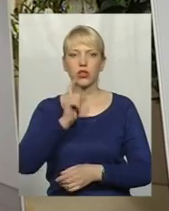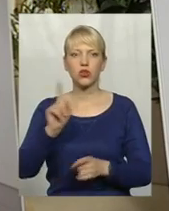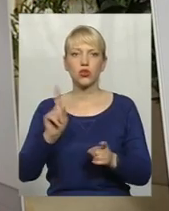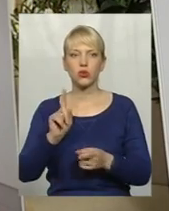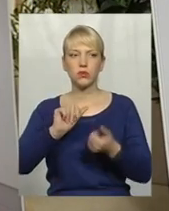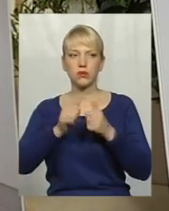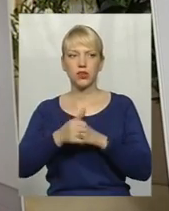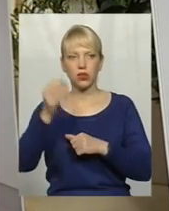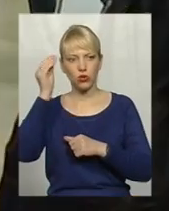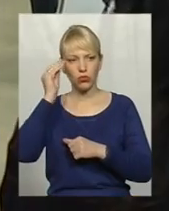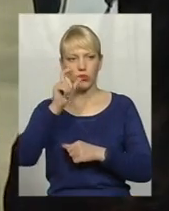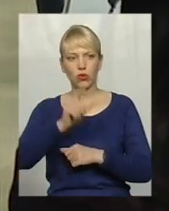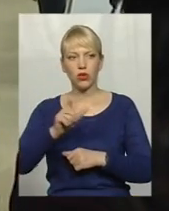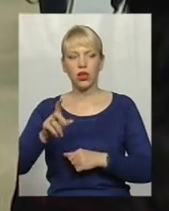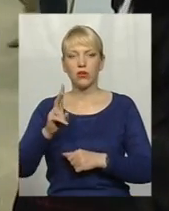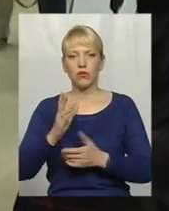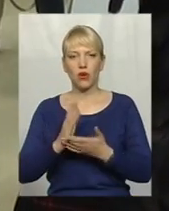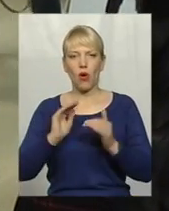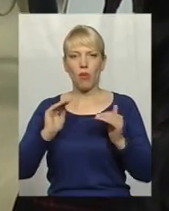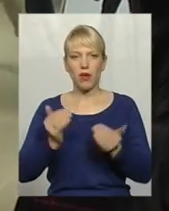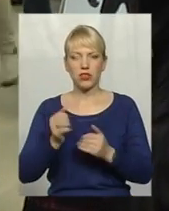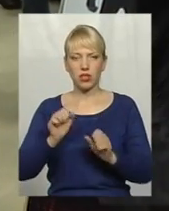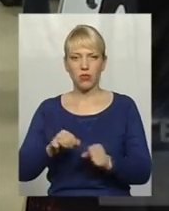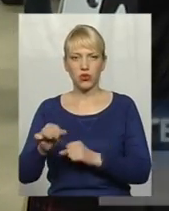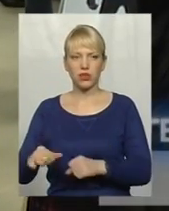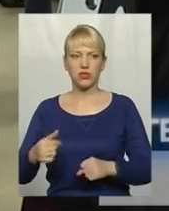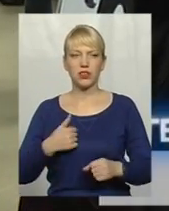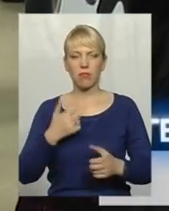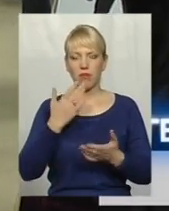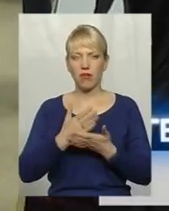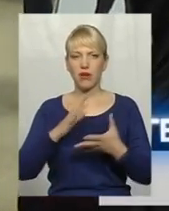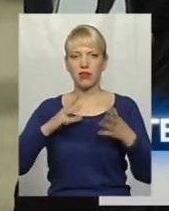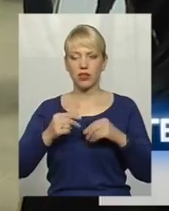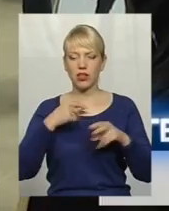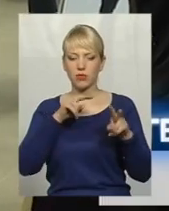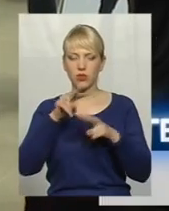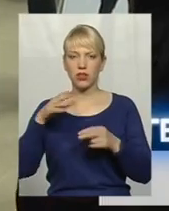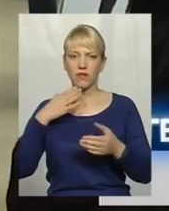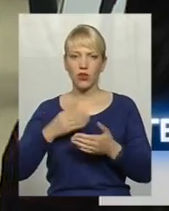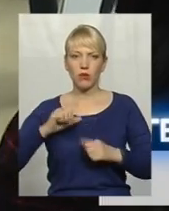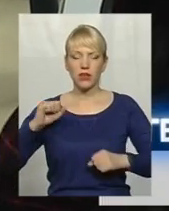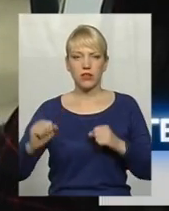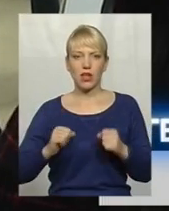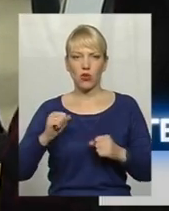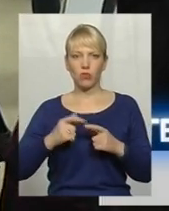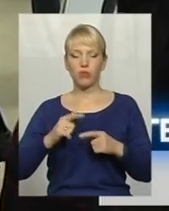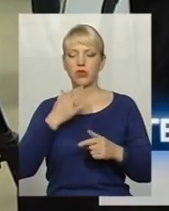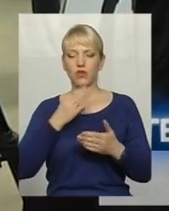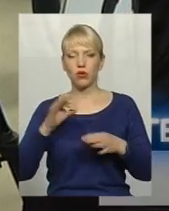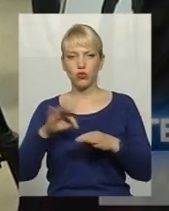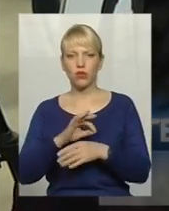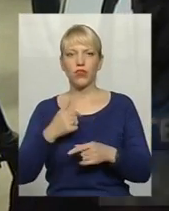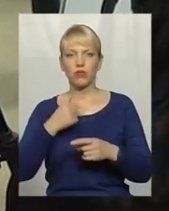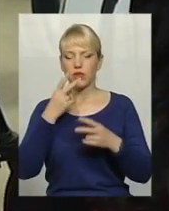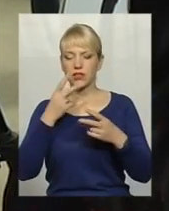обмеженими можливостями. Маємо результат, тому що я спостерігаю навіть за своїми друзями, знайомими, за своєю сім'єю, за своїм чоловіком. Мені навіть